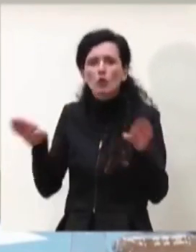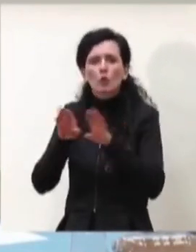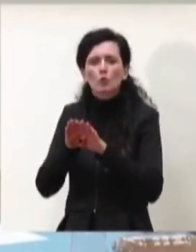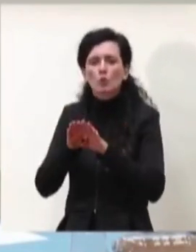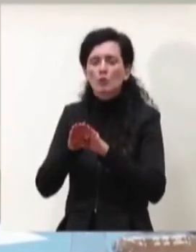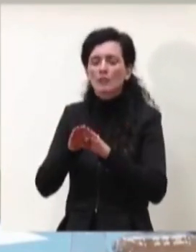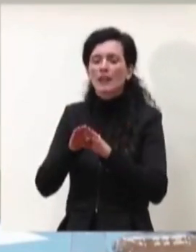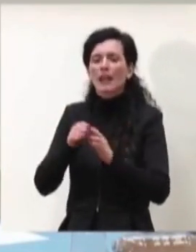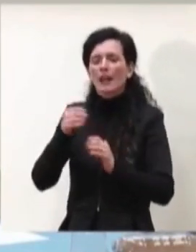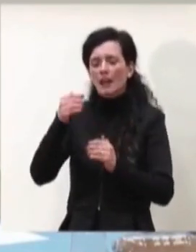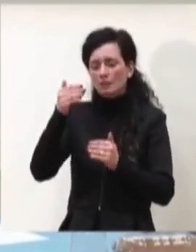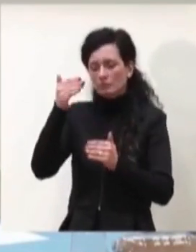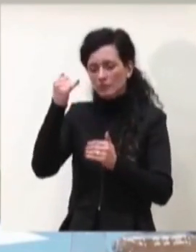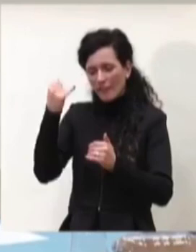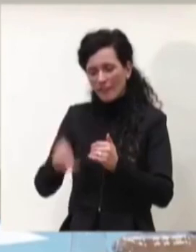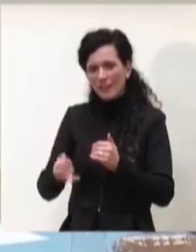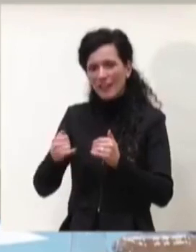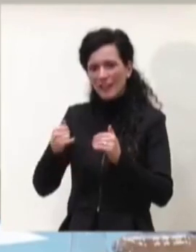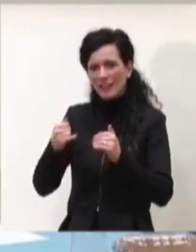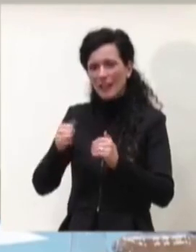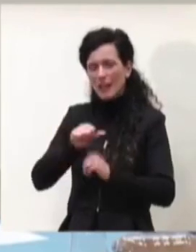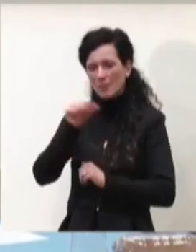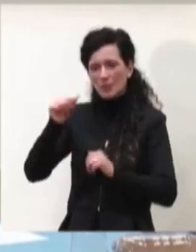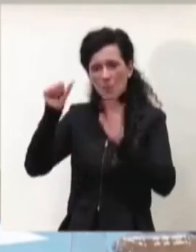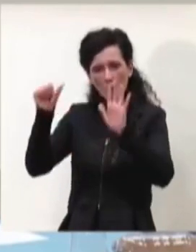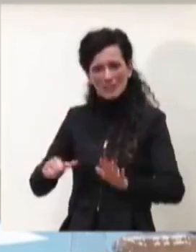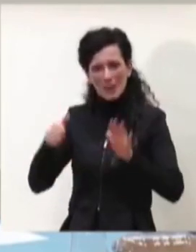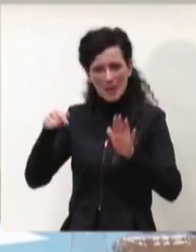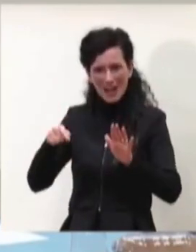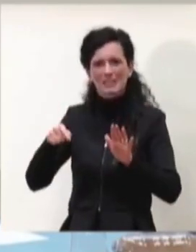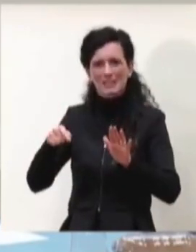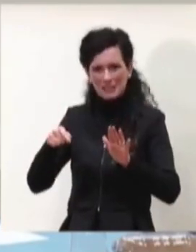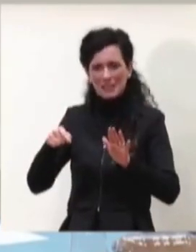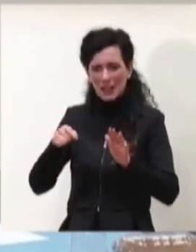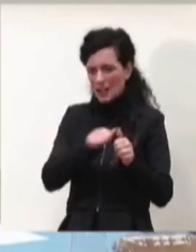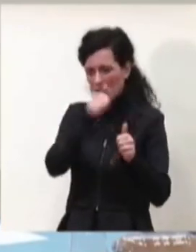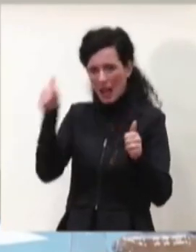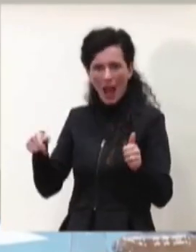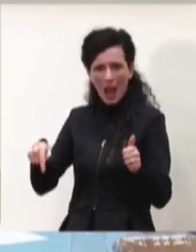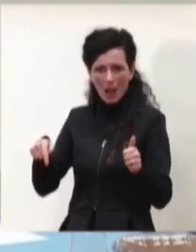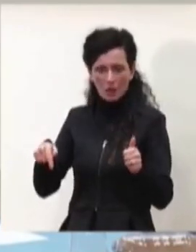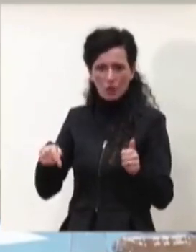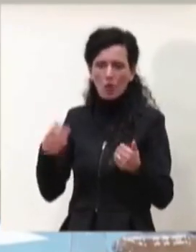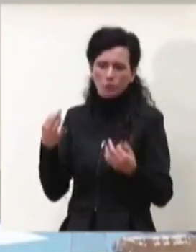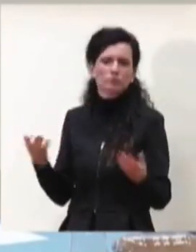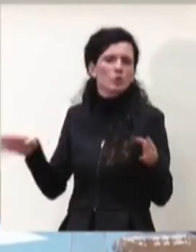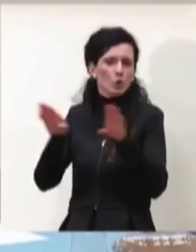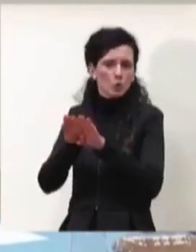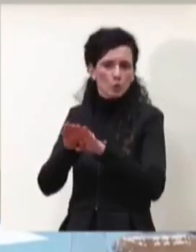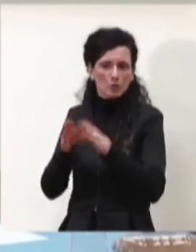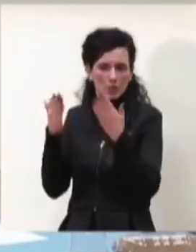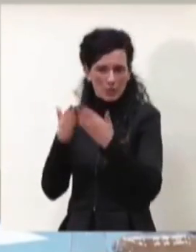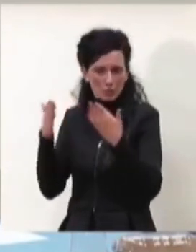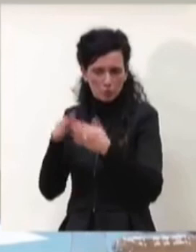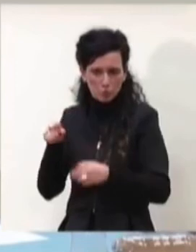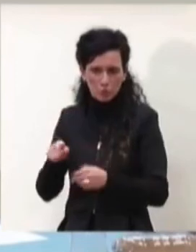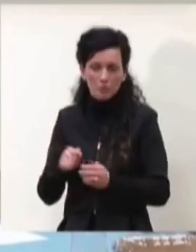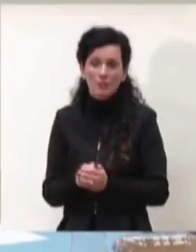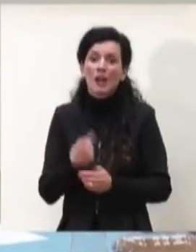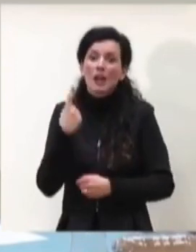primo semestre, primi sette mesi dell'anno. Tutto questo per dire che a fronte